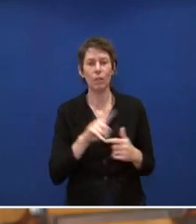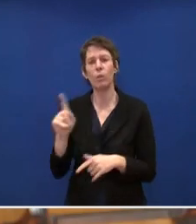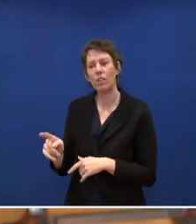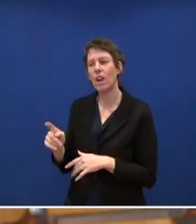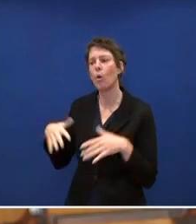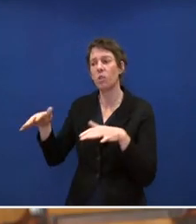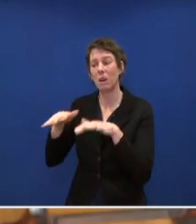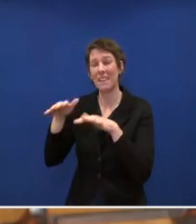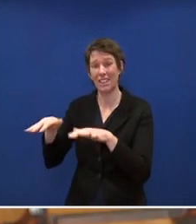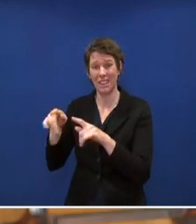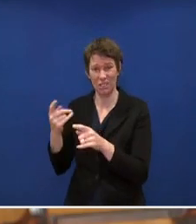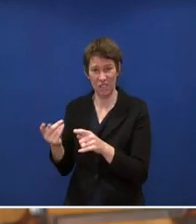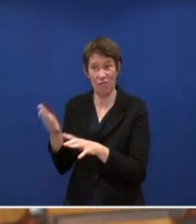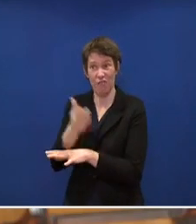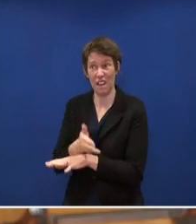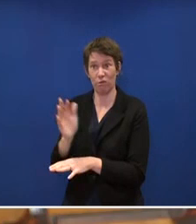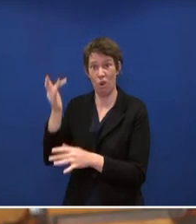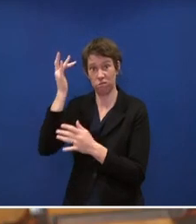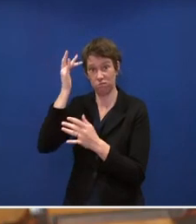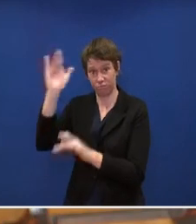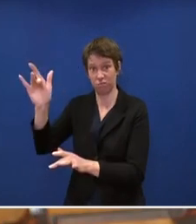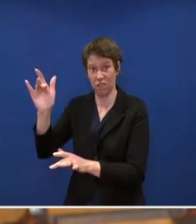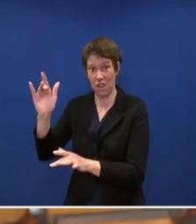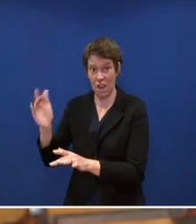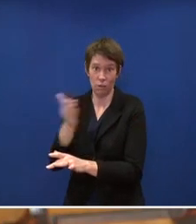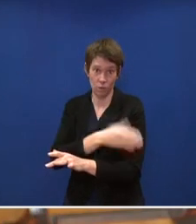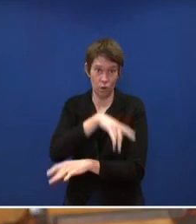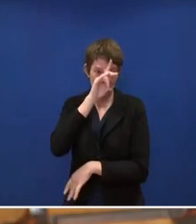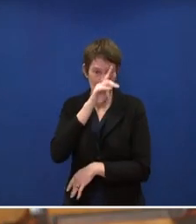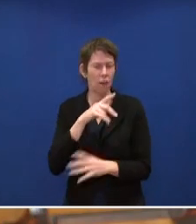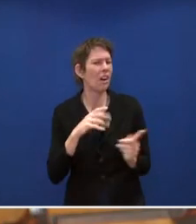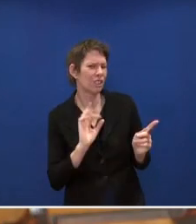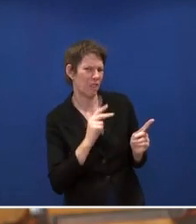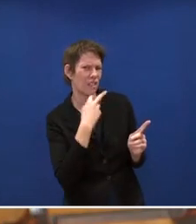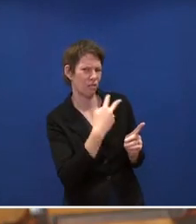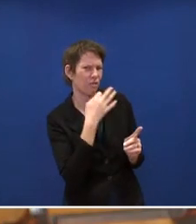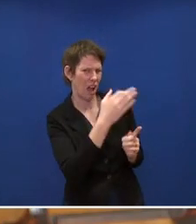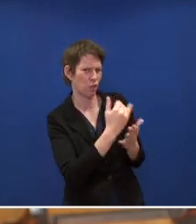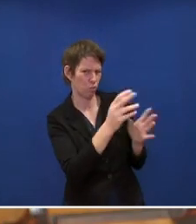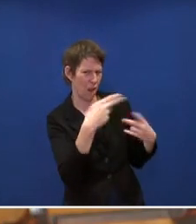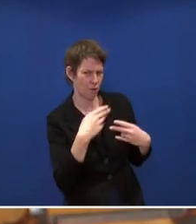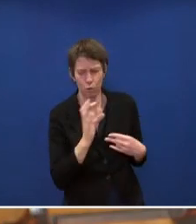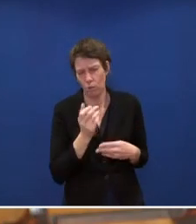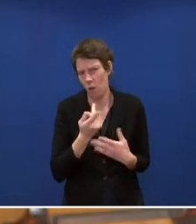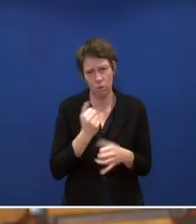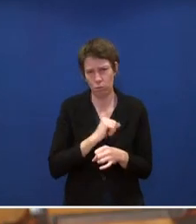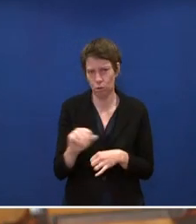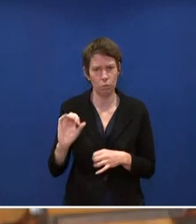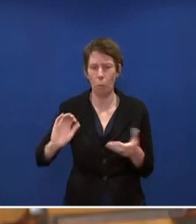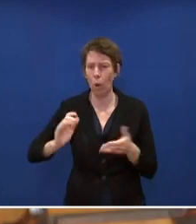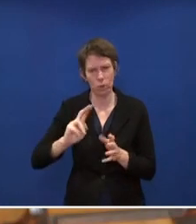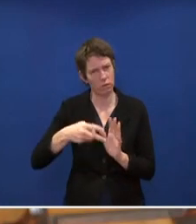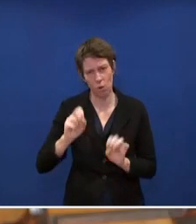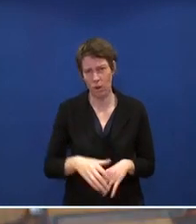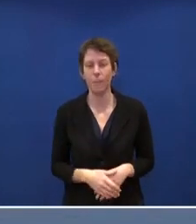Union zulassen können oder zugelassen haben? Zur zweiten Frage ist hier schon beantwortet worden. nichtsdestotrotz, vielleicht kann man es für kurz noch mal